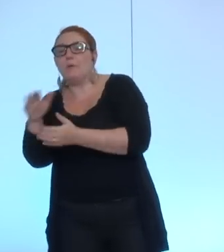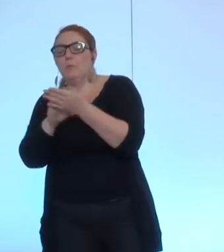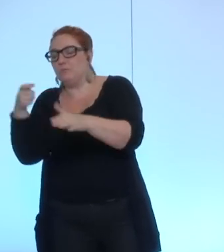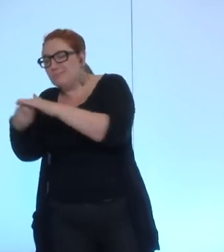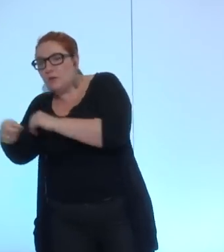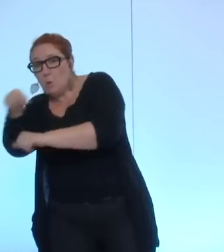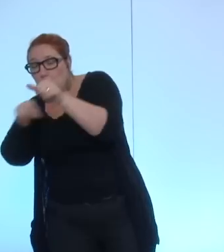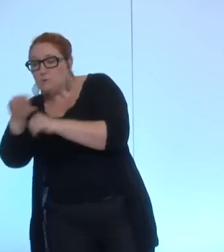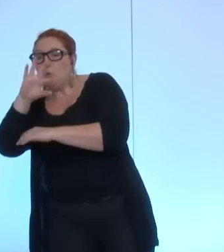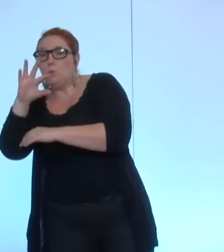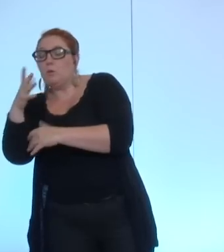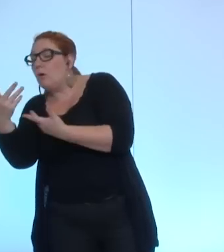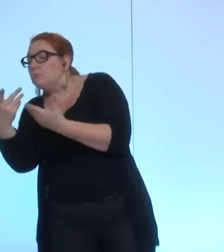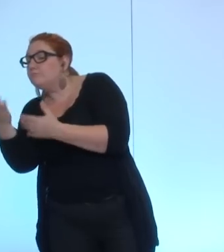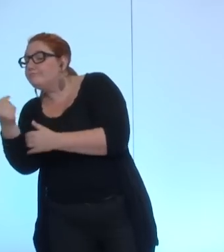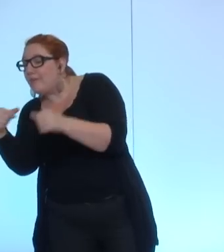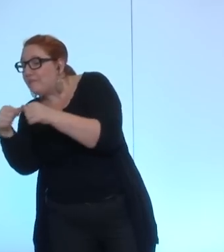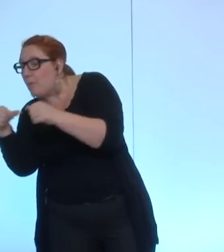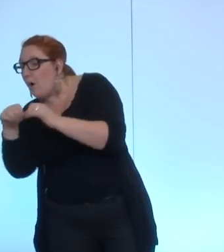diversifier le territoire grenobois